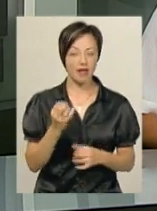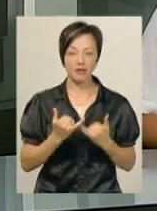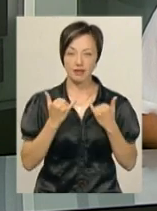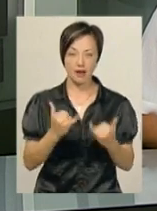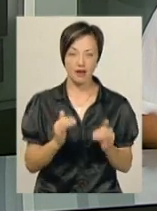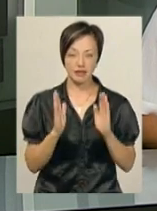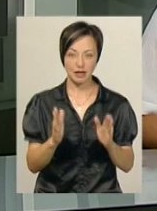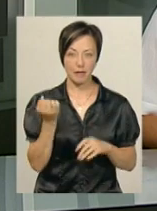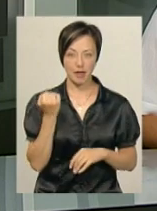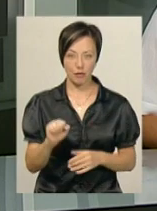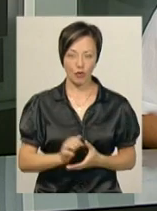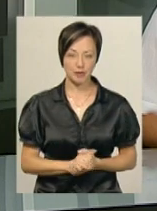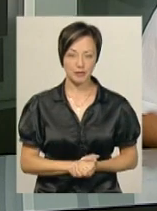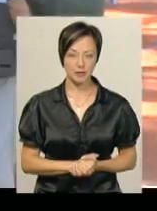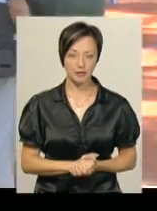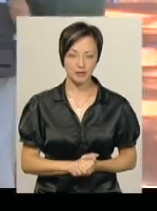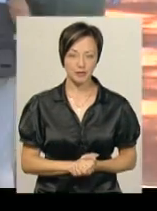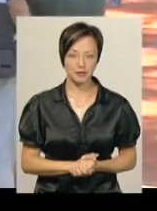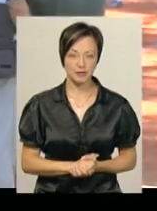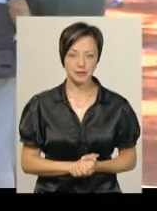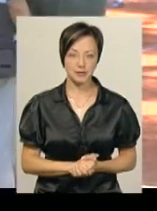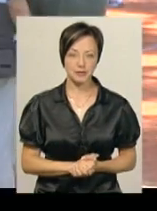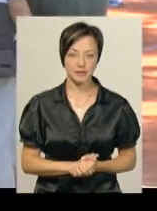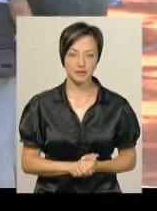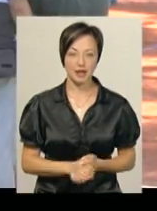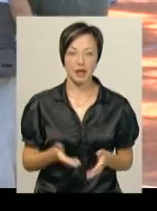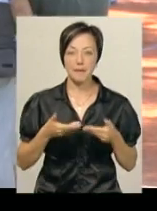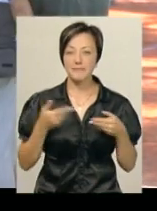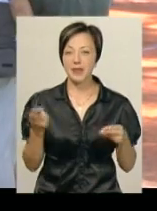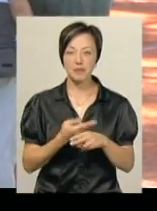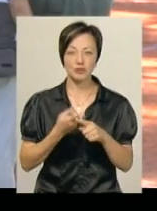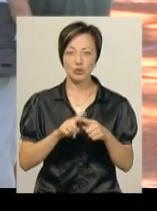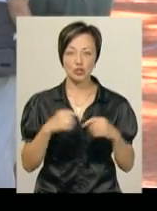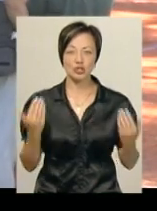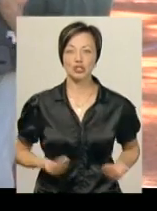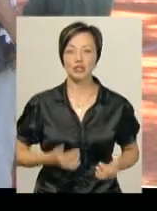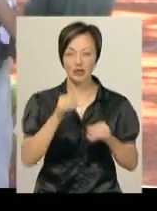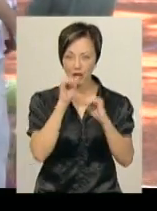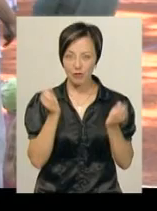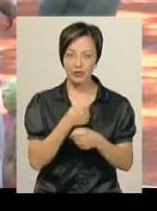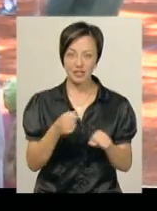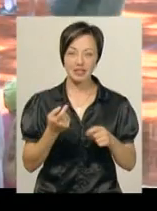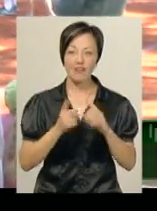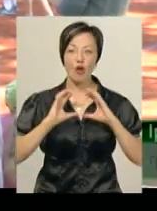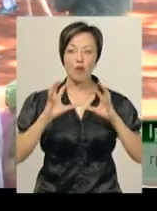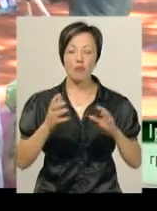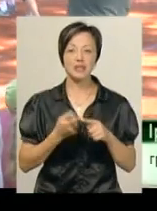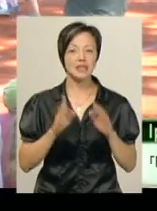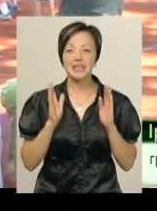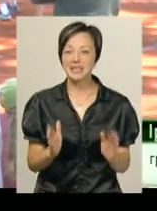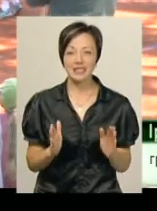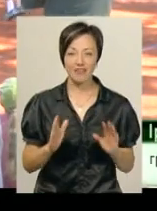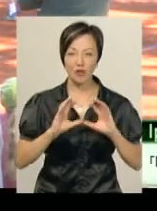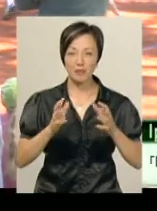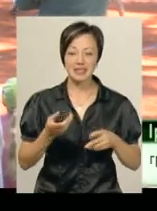самої лише перемоги. Ми без нього не можемо жити, це наше життя, волейбол – це не тільки волейбол,